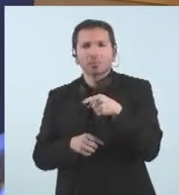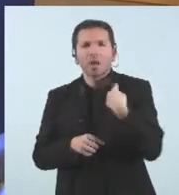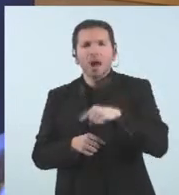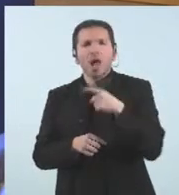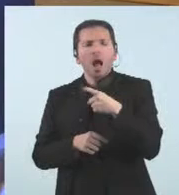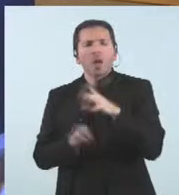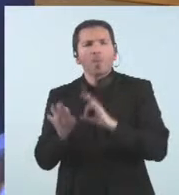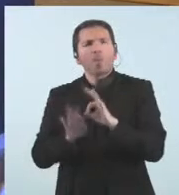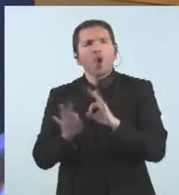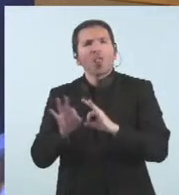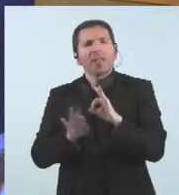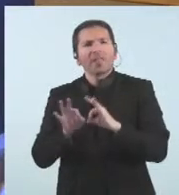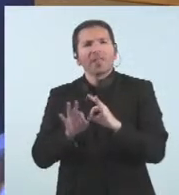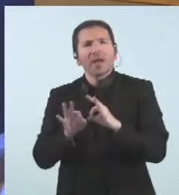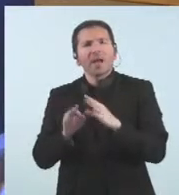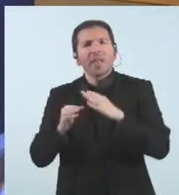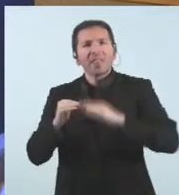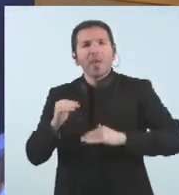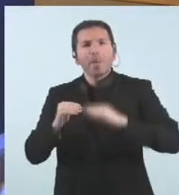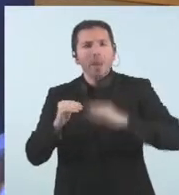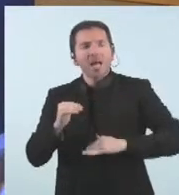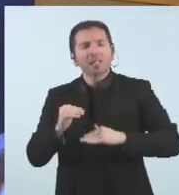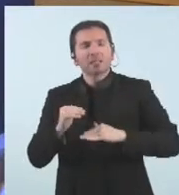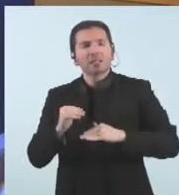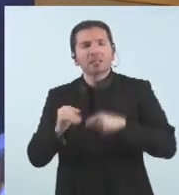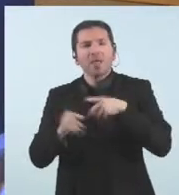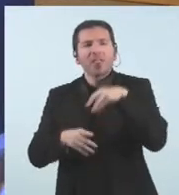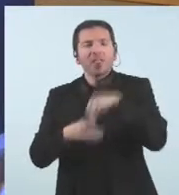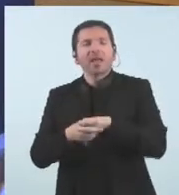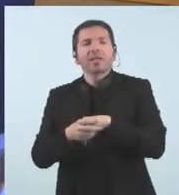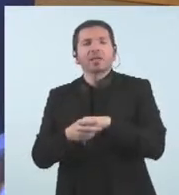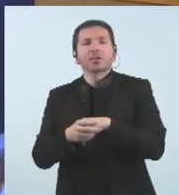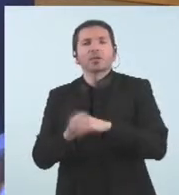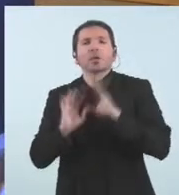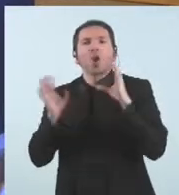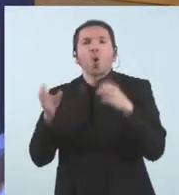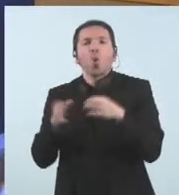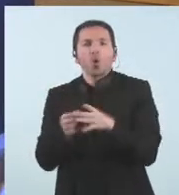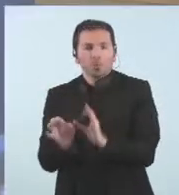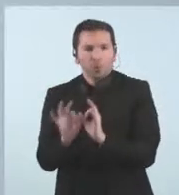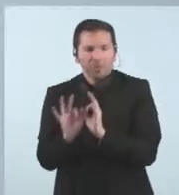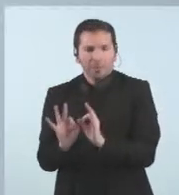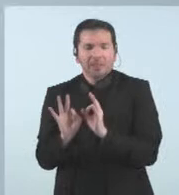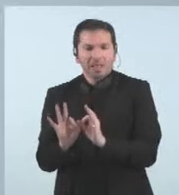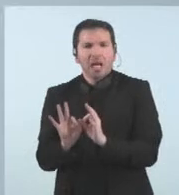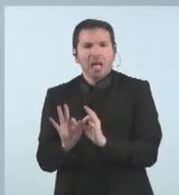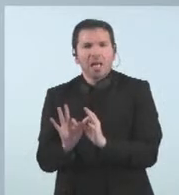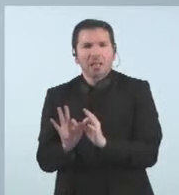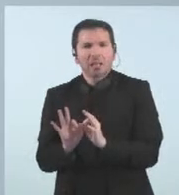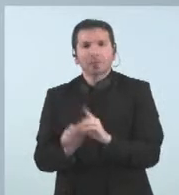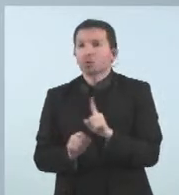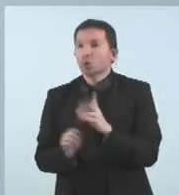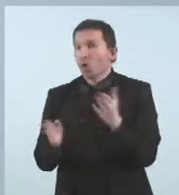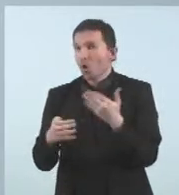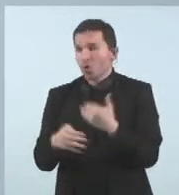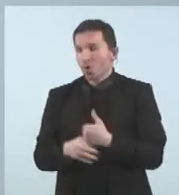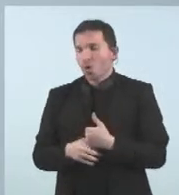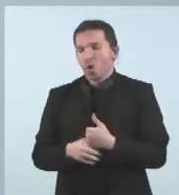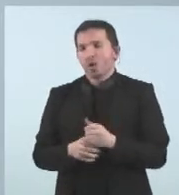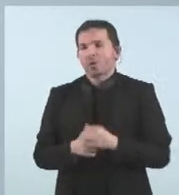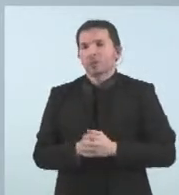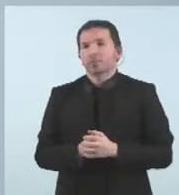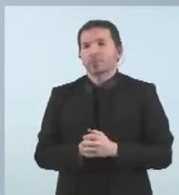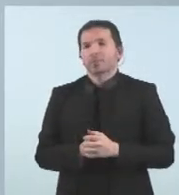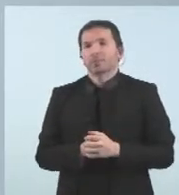o menys de baixes que hi als cossos especials també gràcies no les tinc aquesta pregunta me'havien fet diverses vegades i per tant per això la